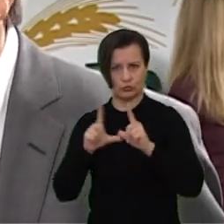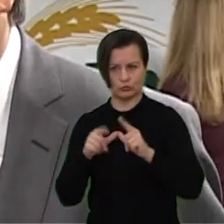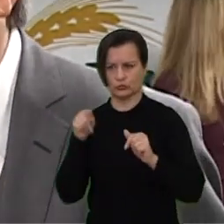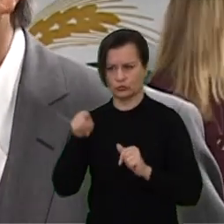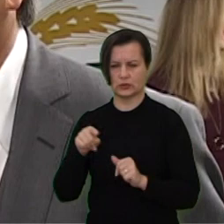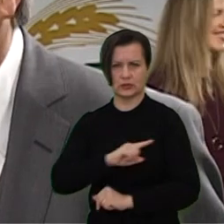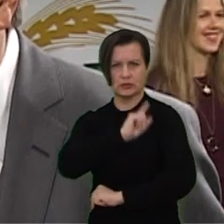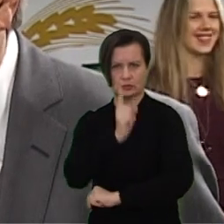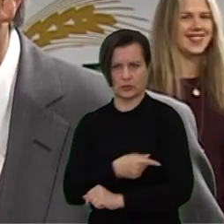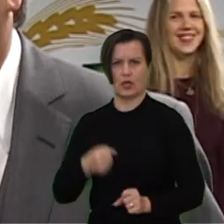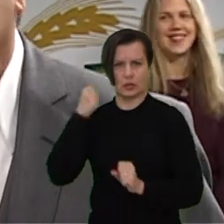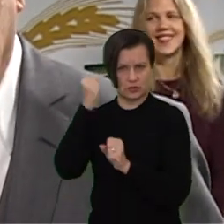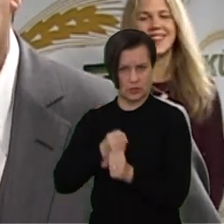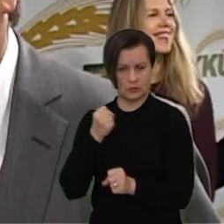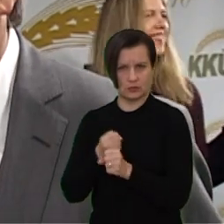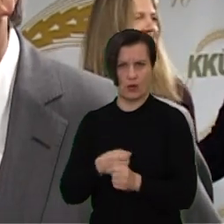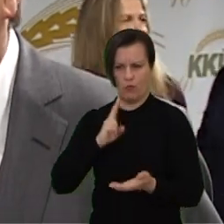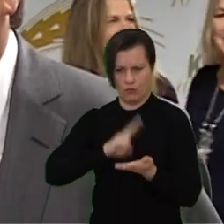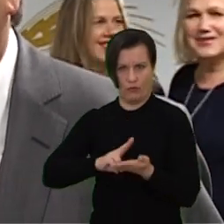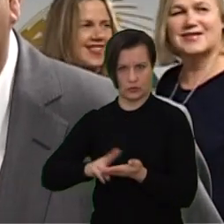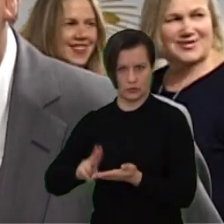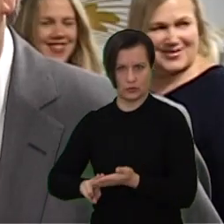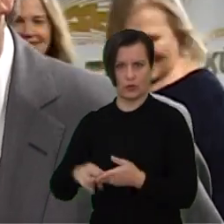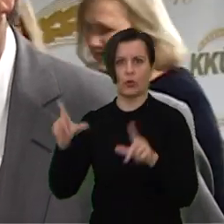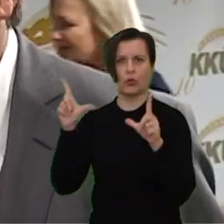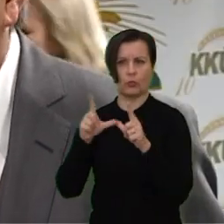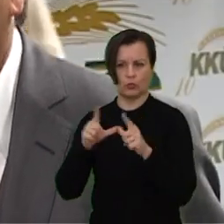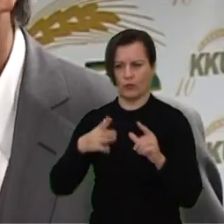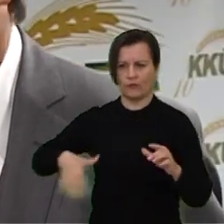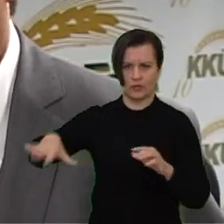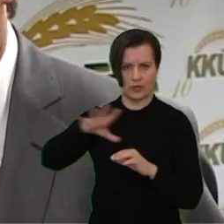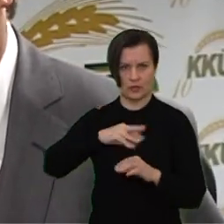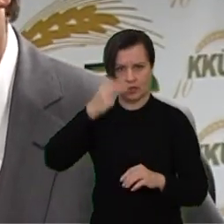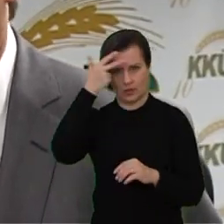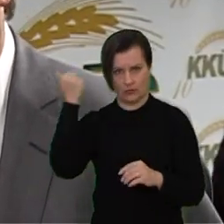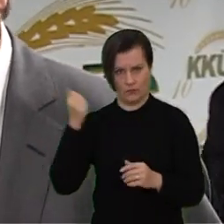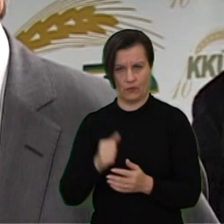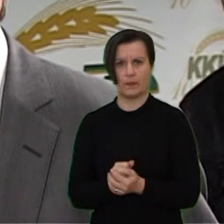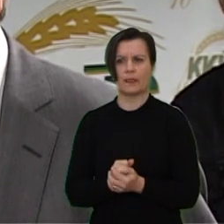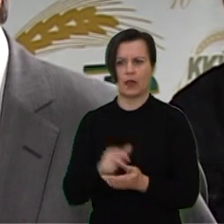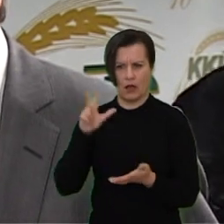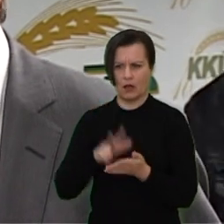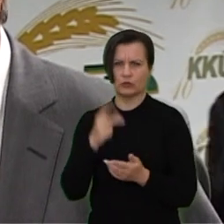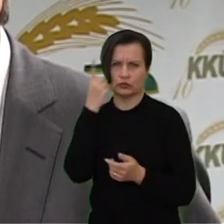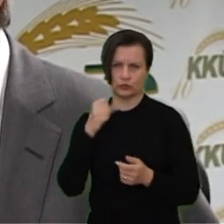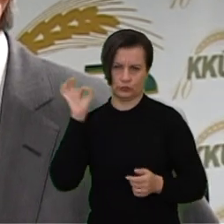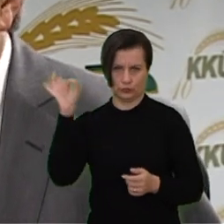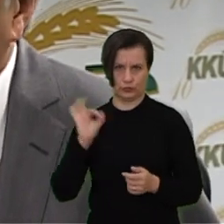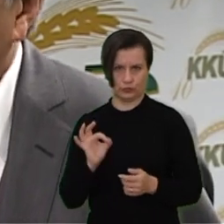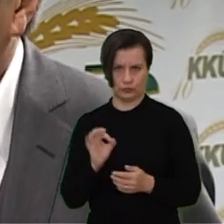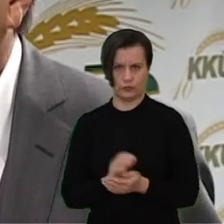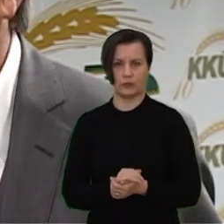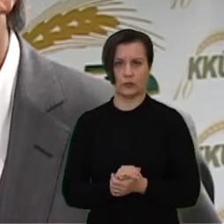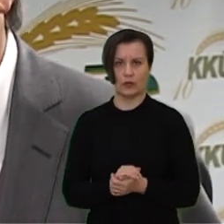stipriausi, patys darbščiausi, patys profesionaliausi ūkininkai visoje Lietuvoje. Tai garantuoju tikrai šimtų procentų.